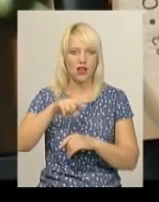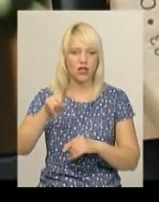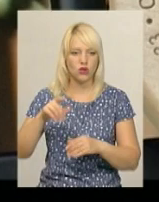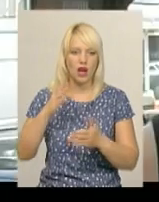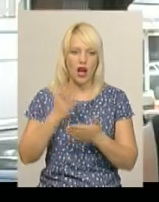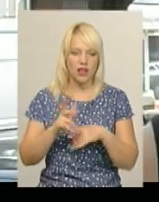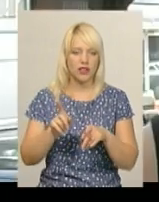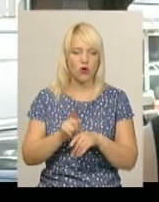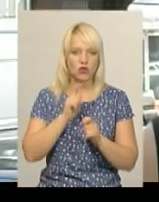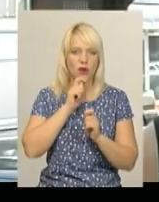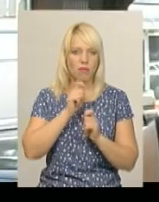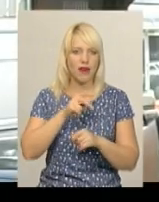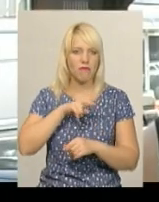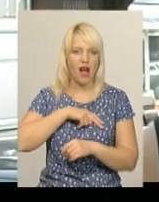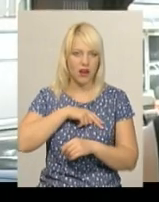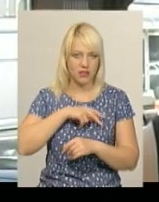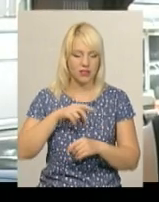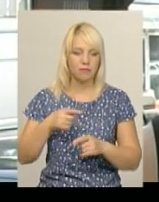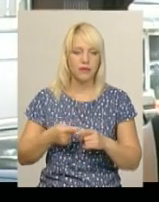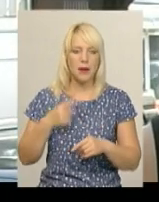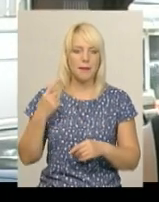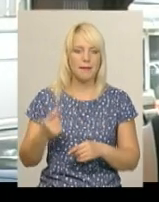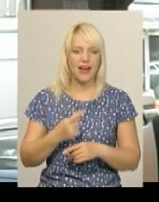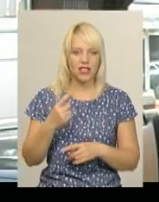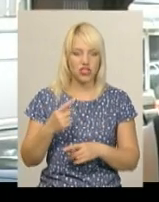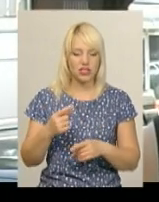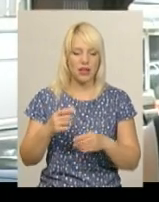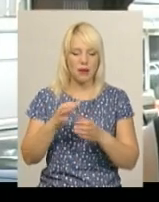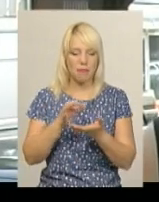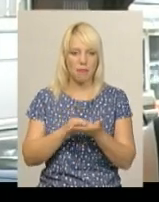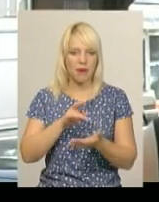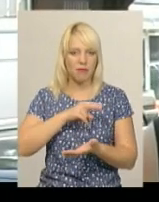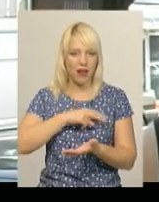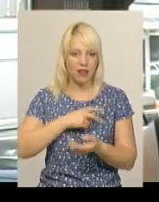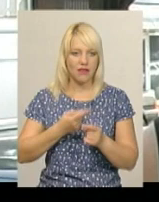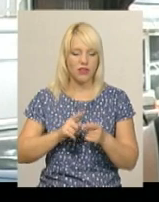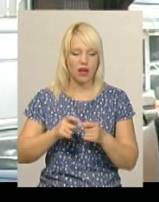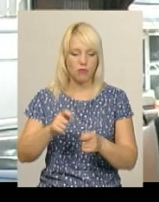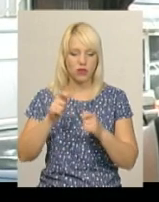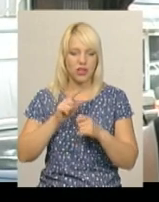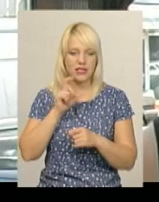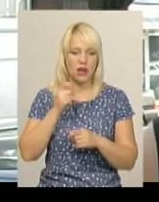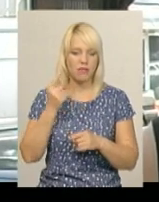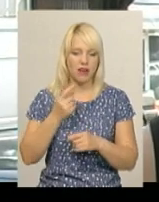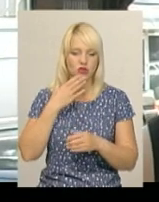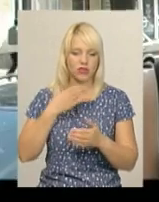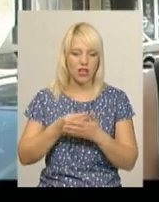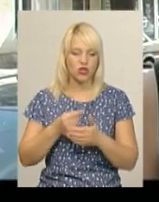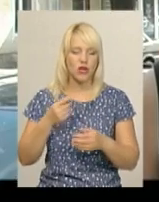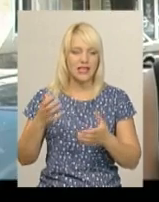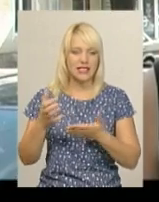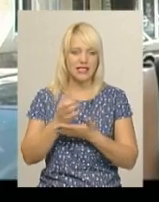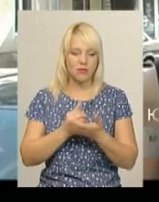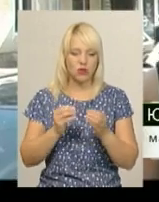є преміальні. Перша наша преміальна марочка, вона нам подарована за першу нашу зібрану десятку, власне, з міста Львова.